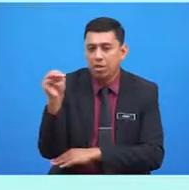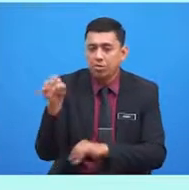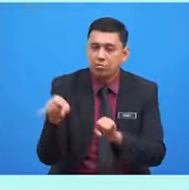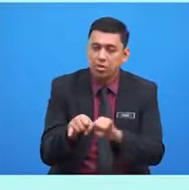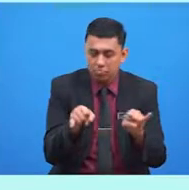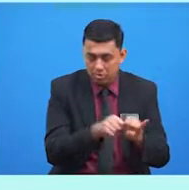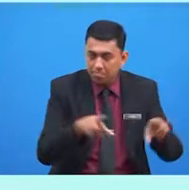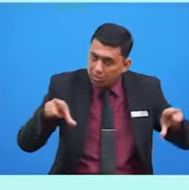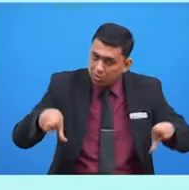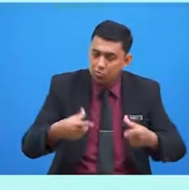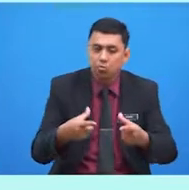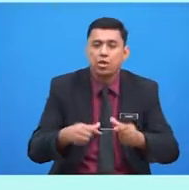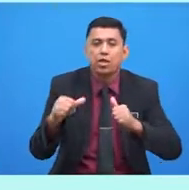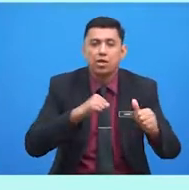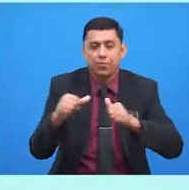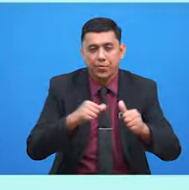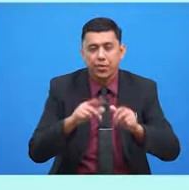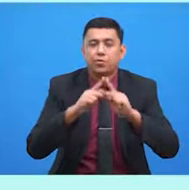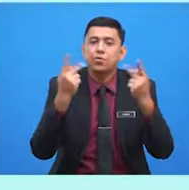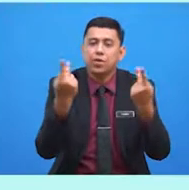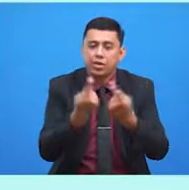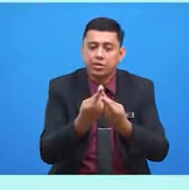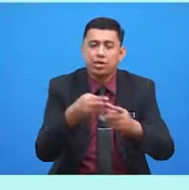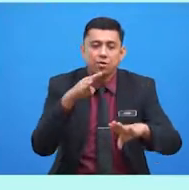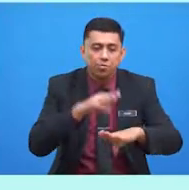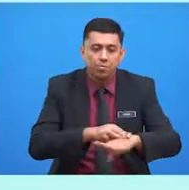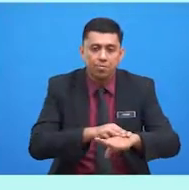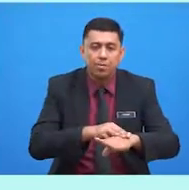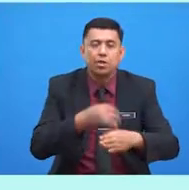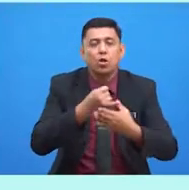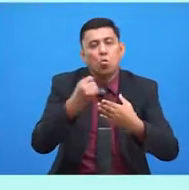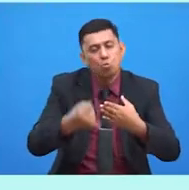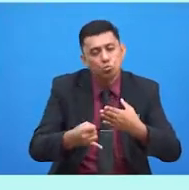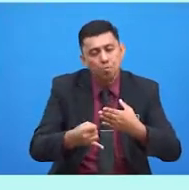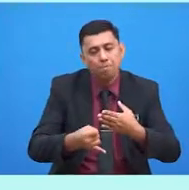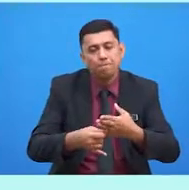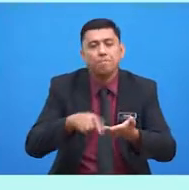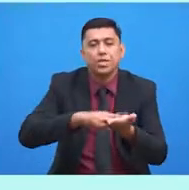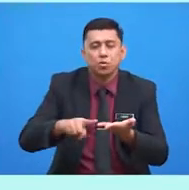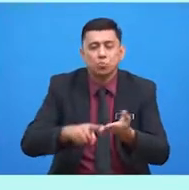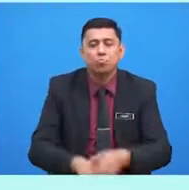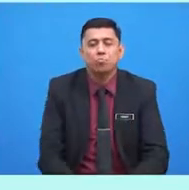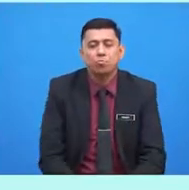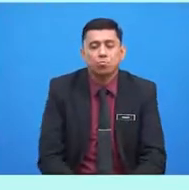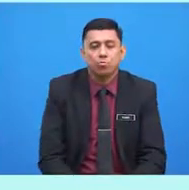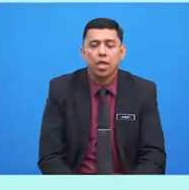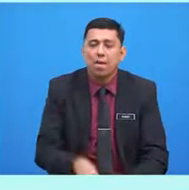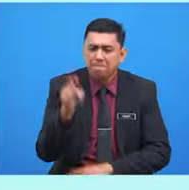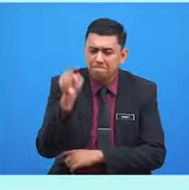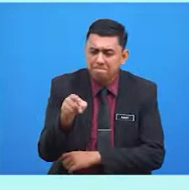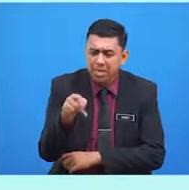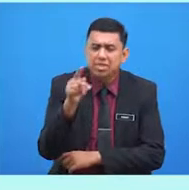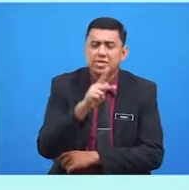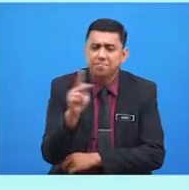melakukan aktiviti keluarga pada hujung minggu. Ibu Mikael memastikan